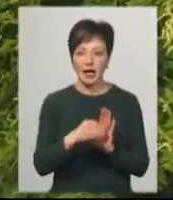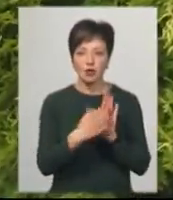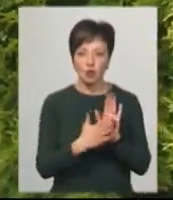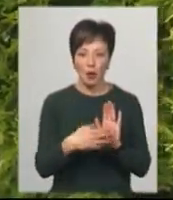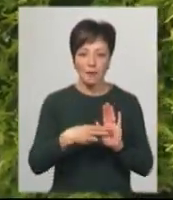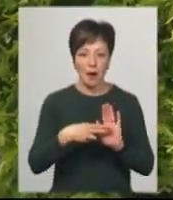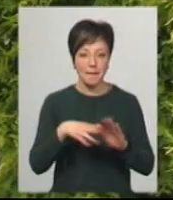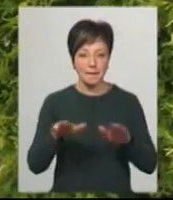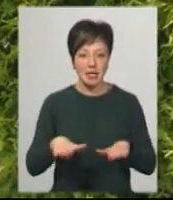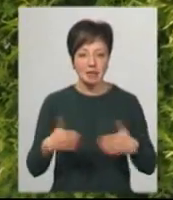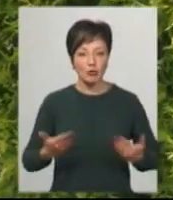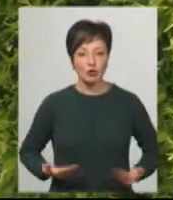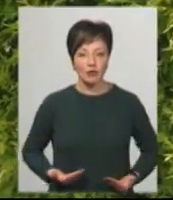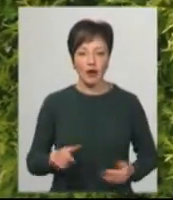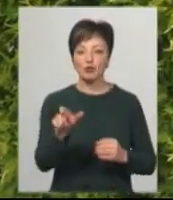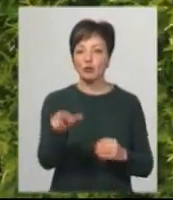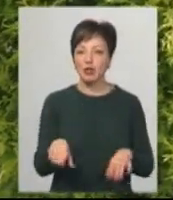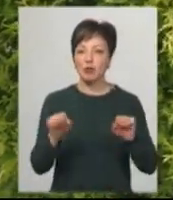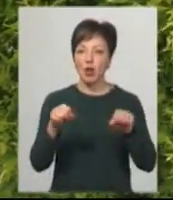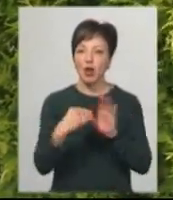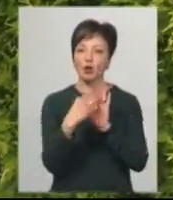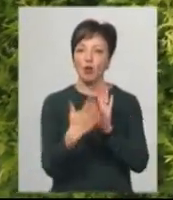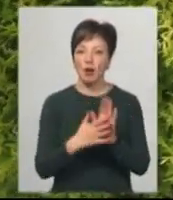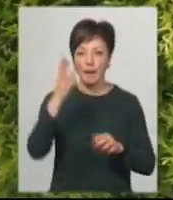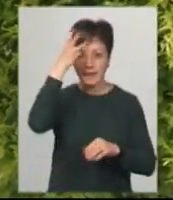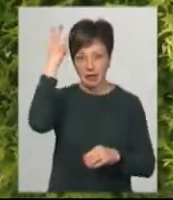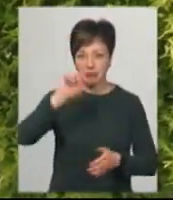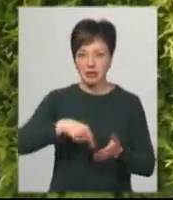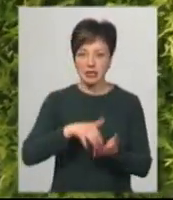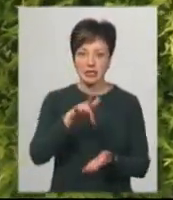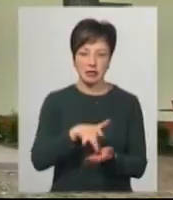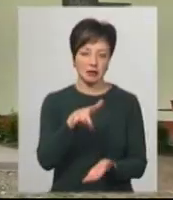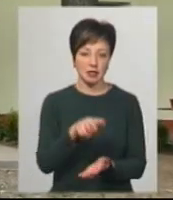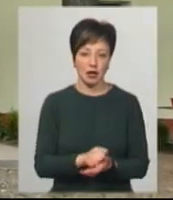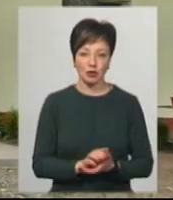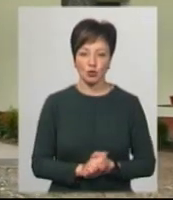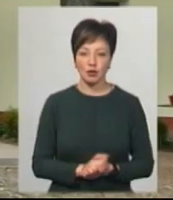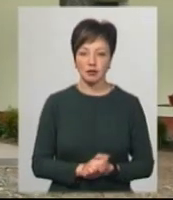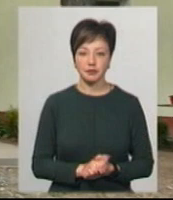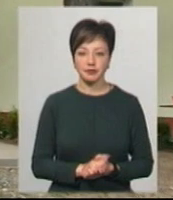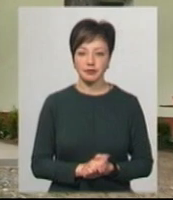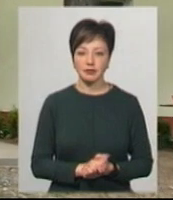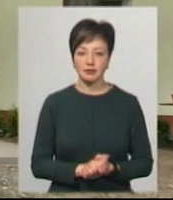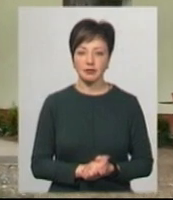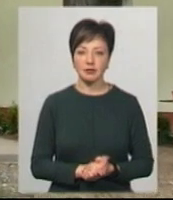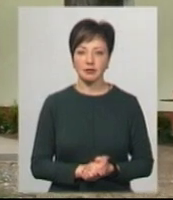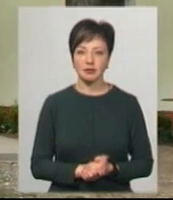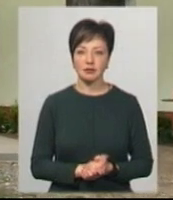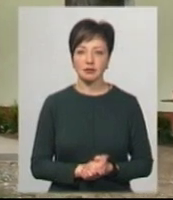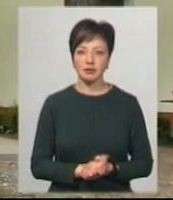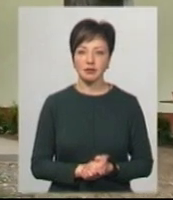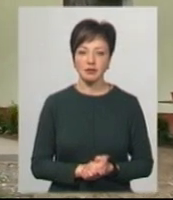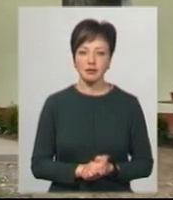місце проживання для того, щоб людина могла стати на облік Хмельницький міський центр зайнятості. Тетяна Ворожцова, Юрій Чорний. Новини на